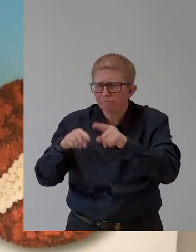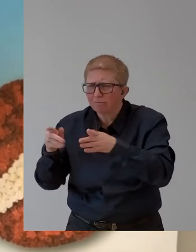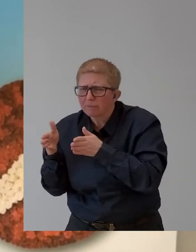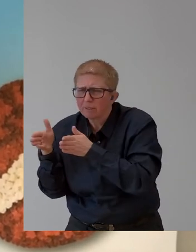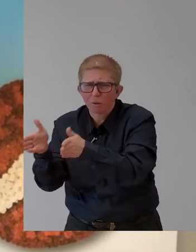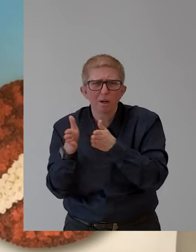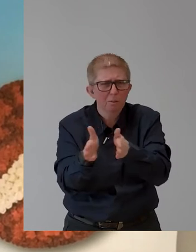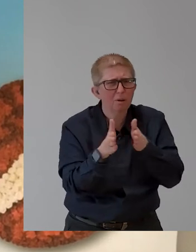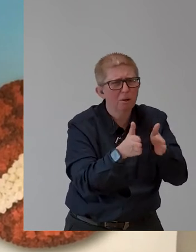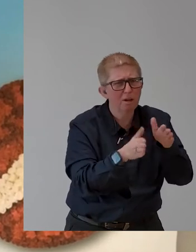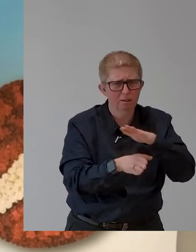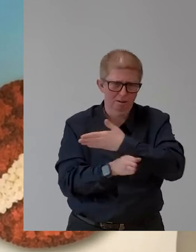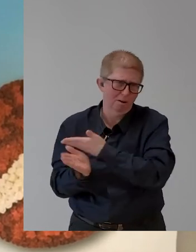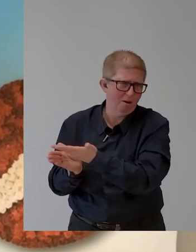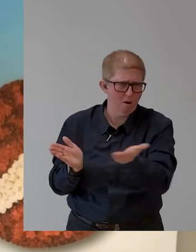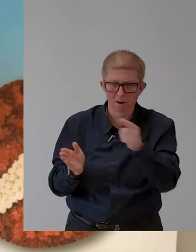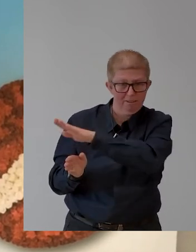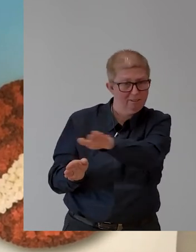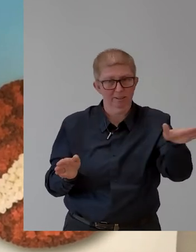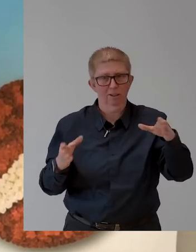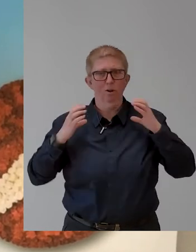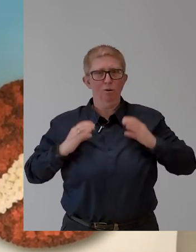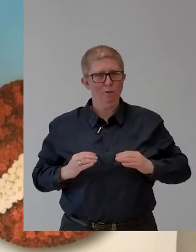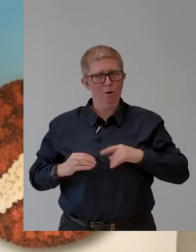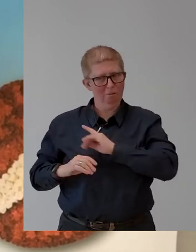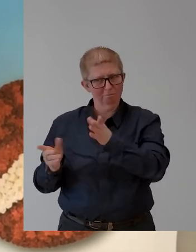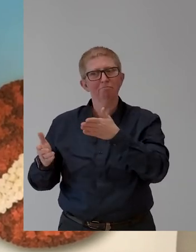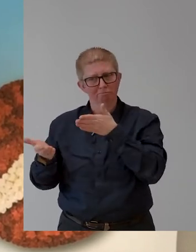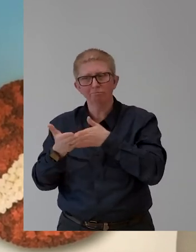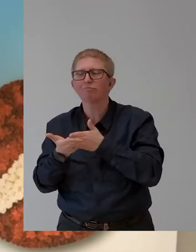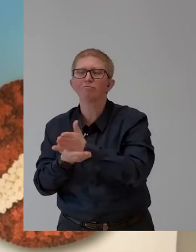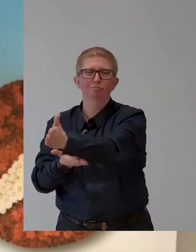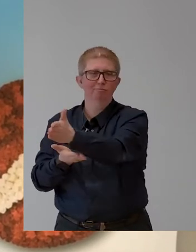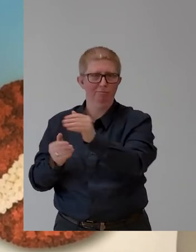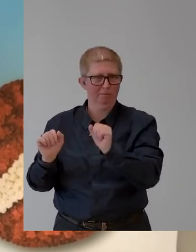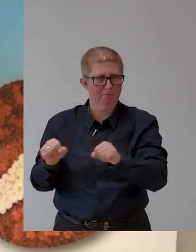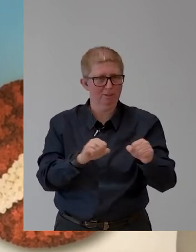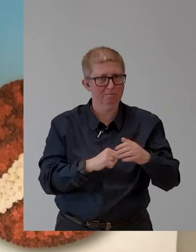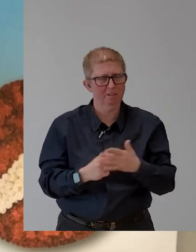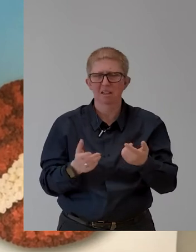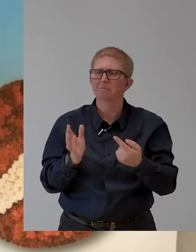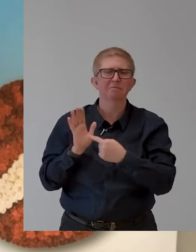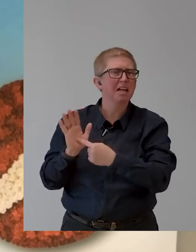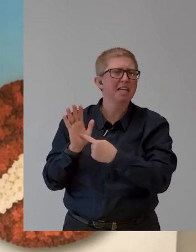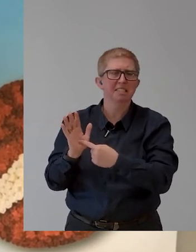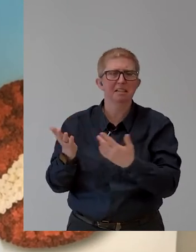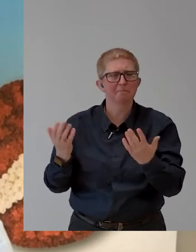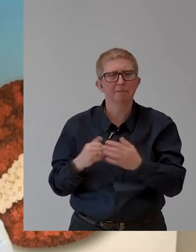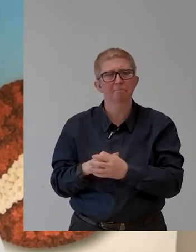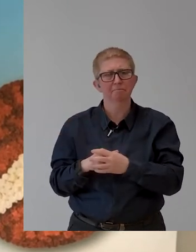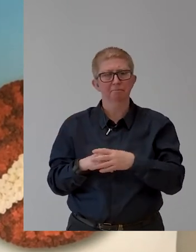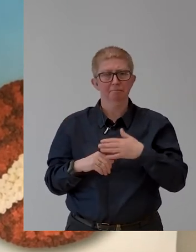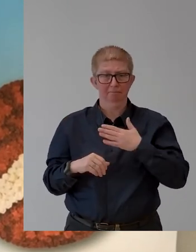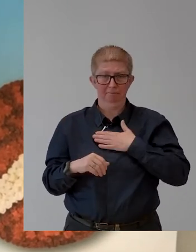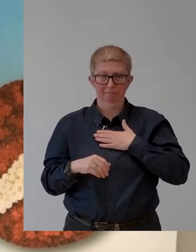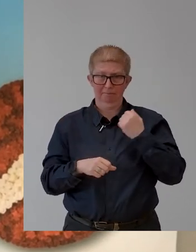clients. And at Unigradit Bank Austria, we were able to implement permanent home office for